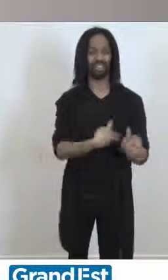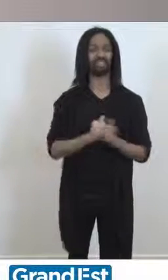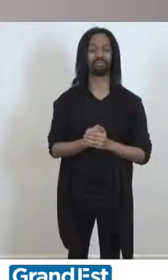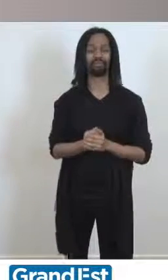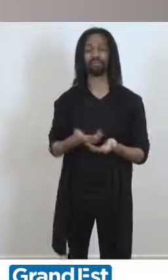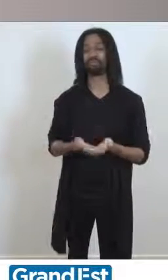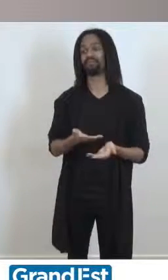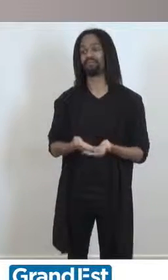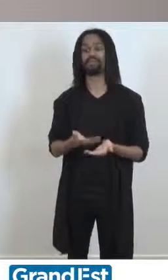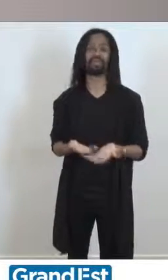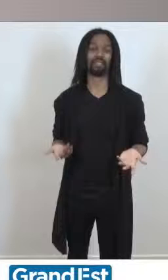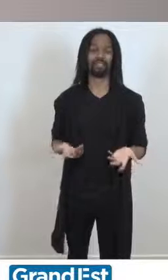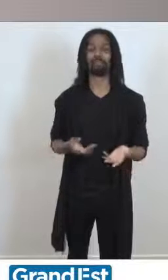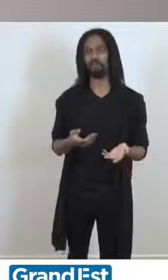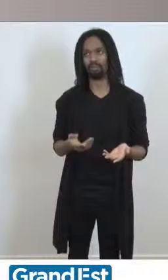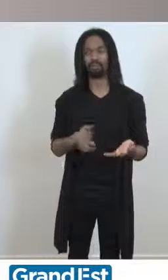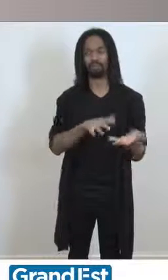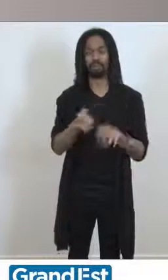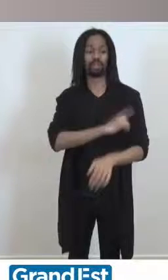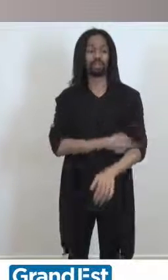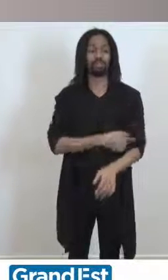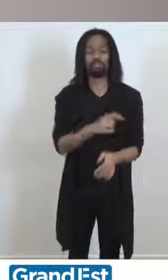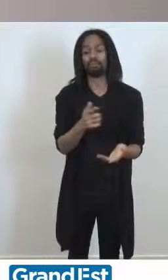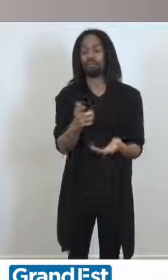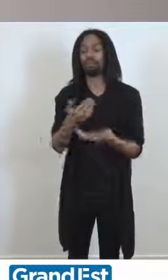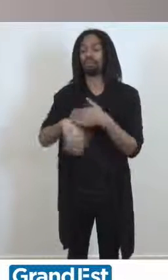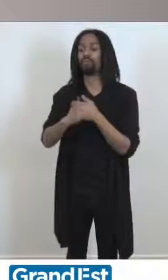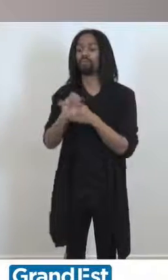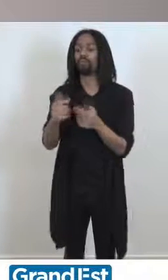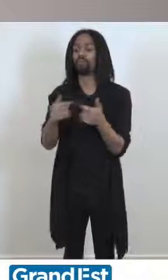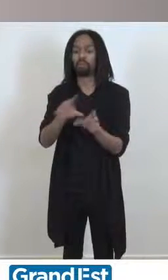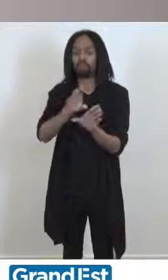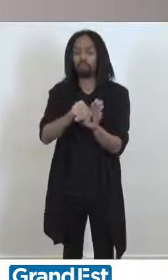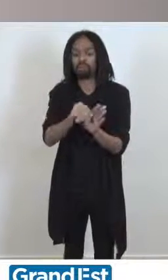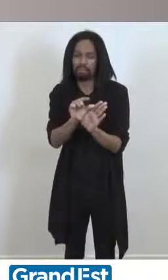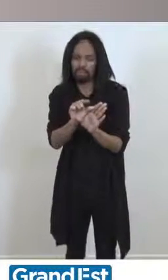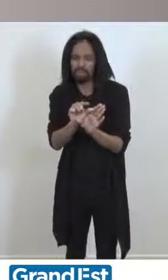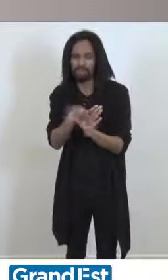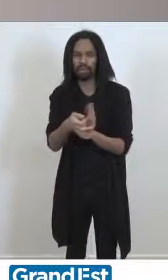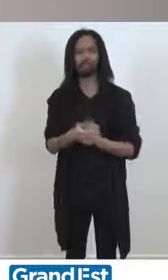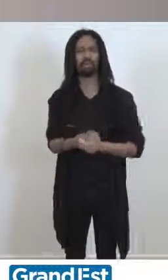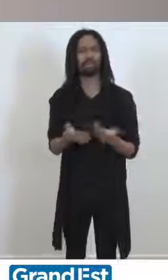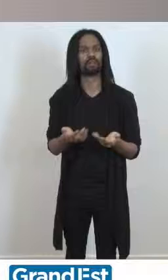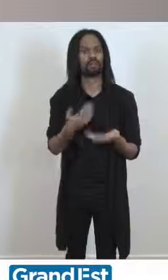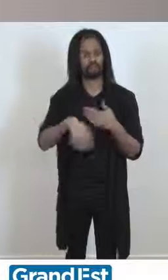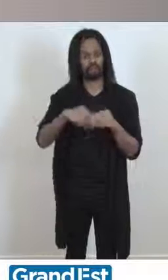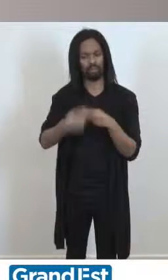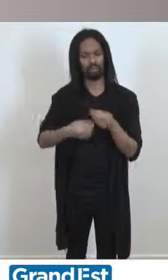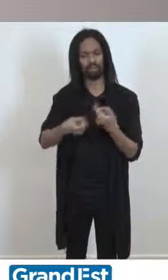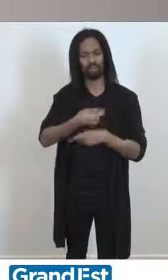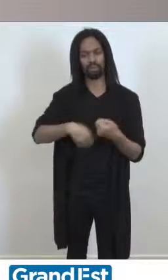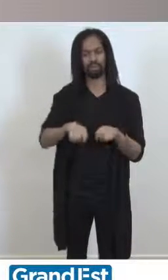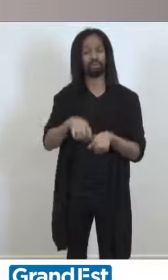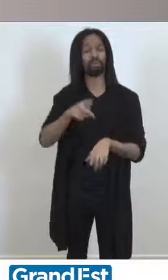que la biodiversité, c'est une partie. Mais une partie qui nous concerne tous pourtant, tant l'apport de la biodiversité est vital au monde économique et à la vie quotidienne, en